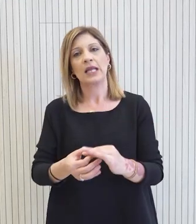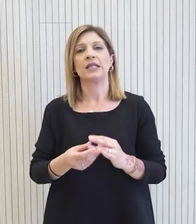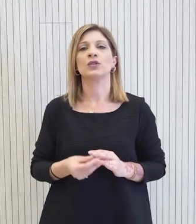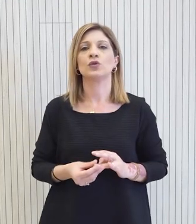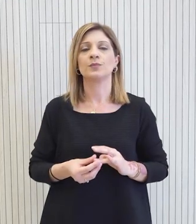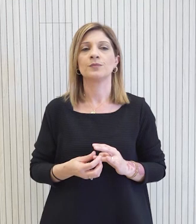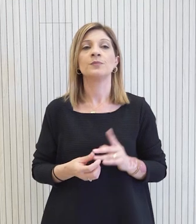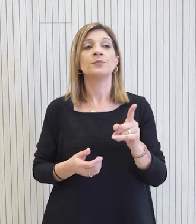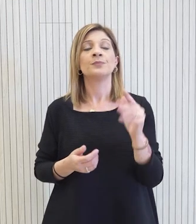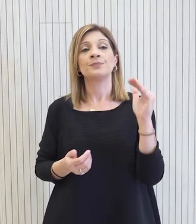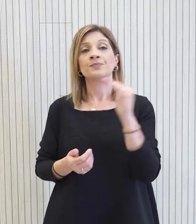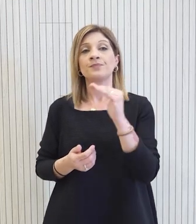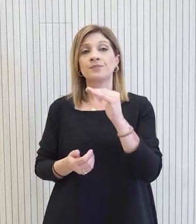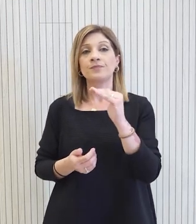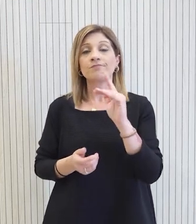κατεύθυνση